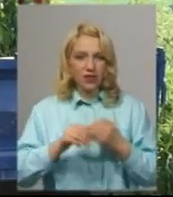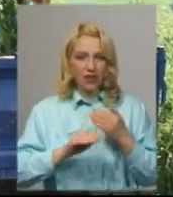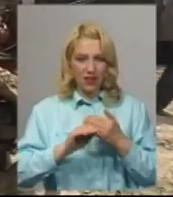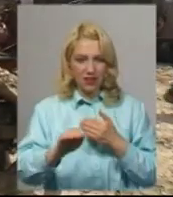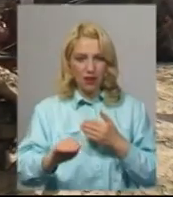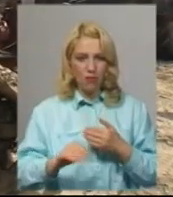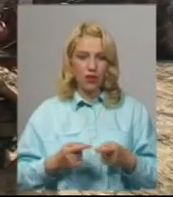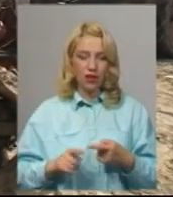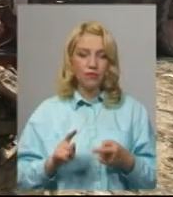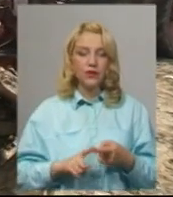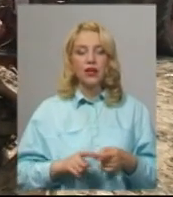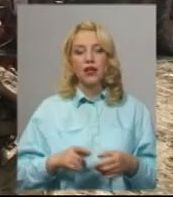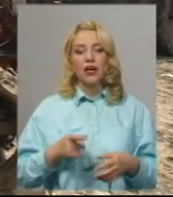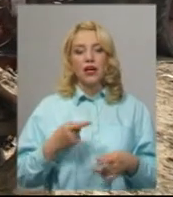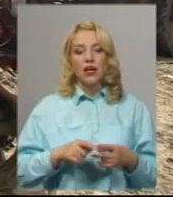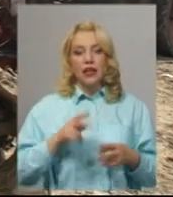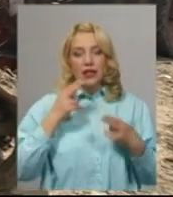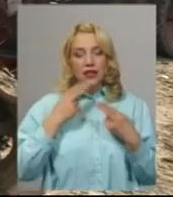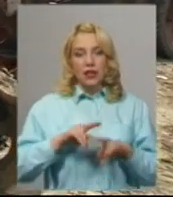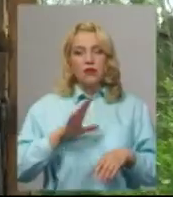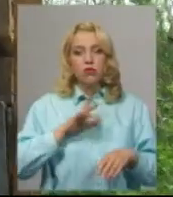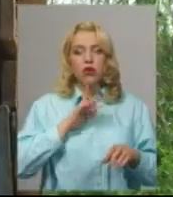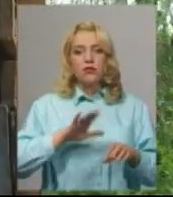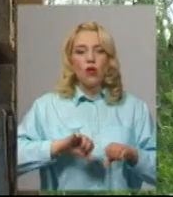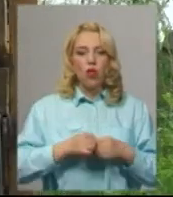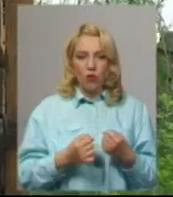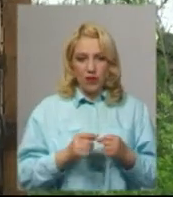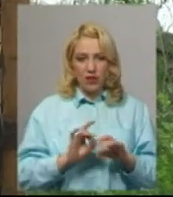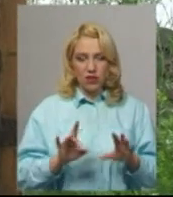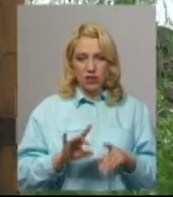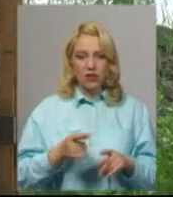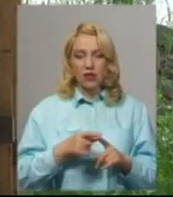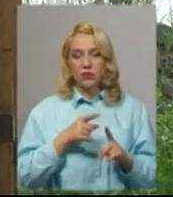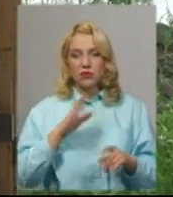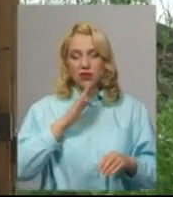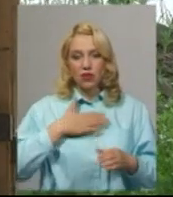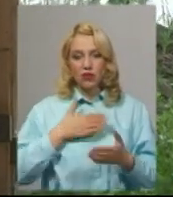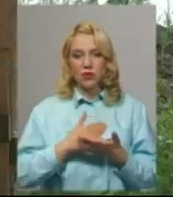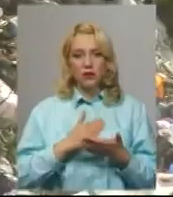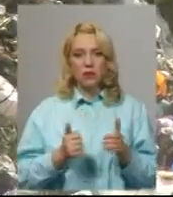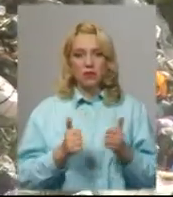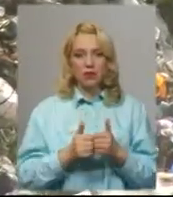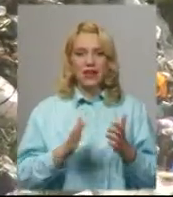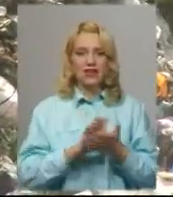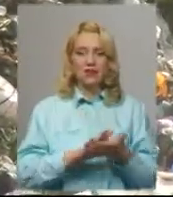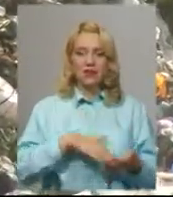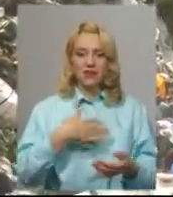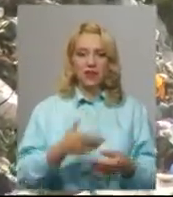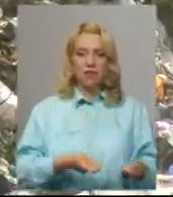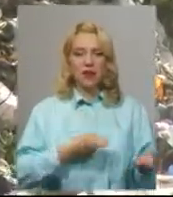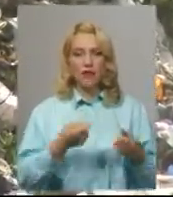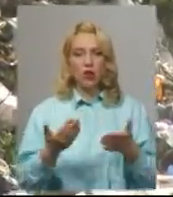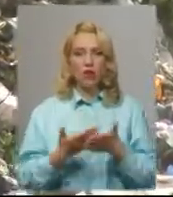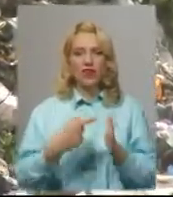б заїжджати на полігон Багнюкою, саме в той період зламалася, каже Валентин Стрільчук. Під час нашого перебування біля сміттєзвалища перевезли новий двигун для